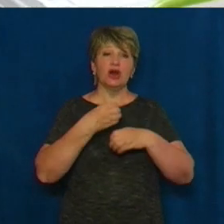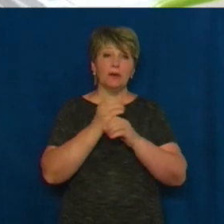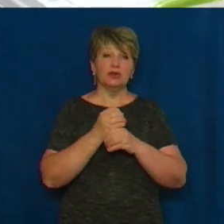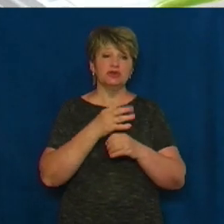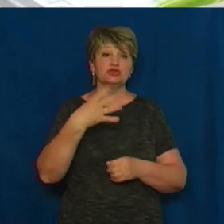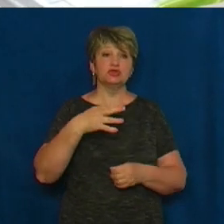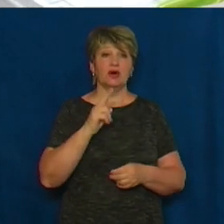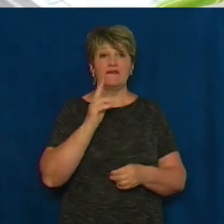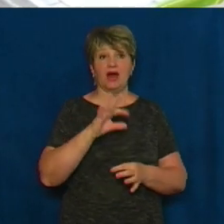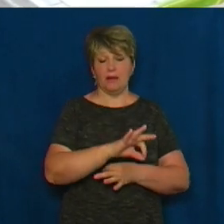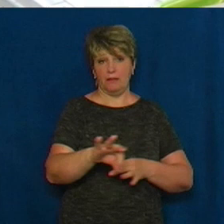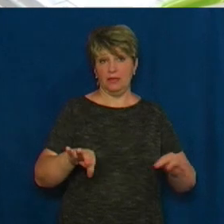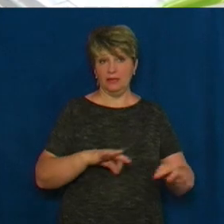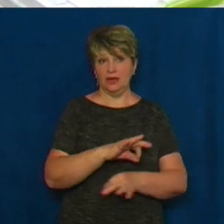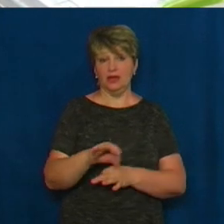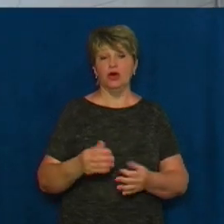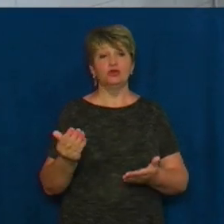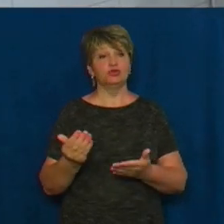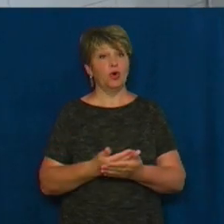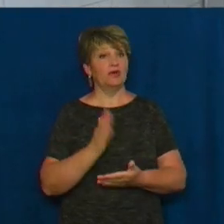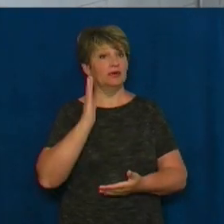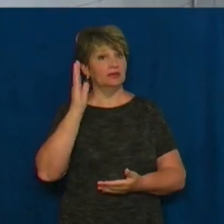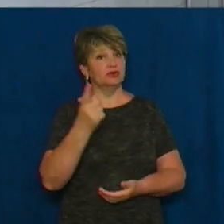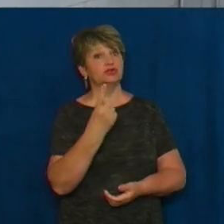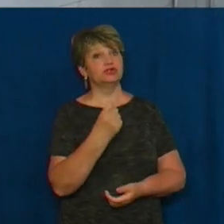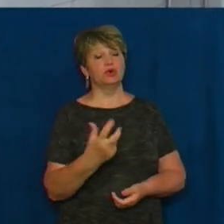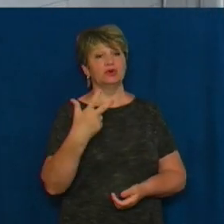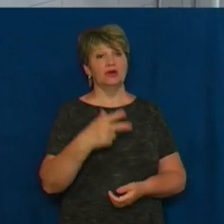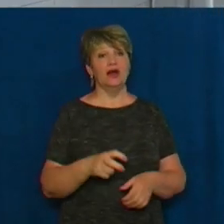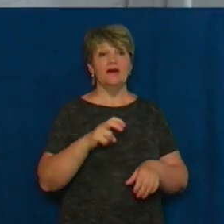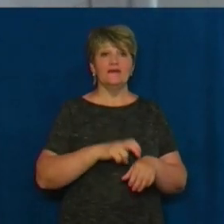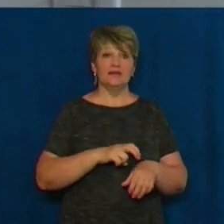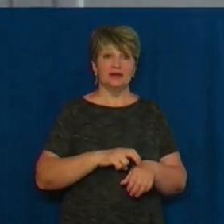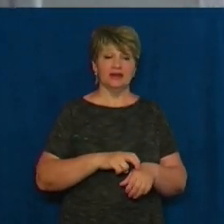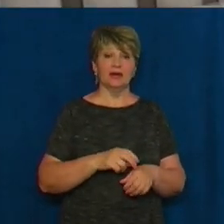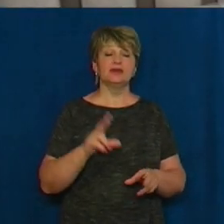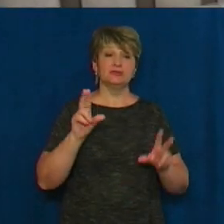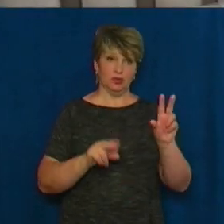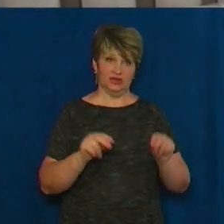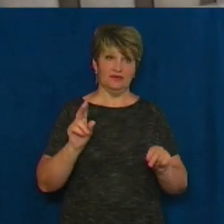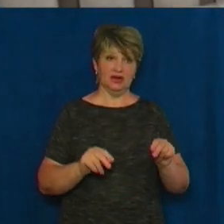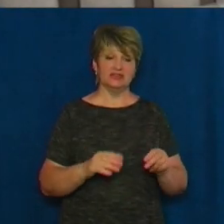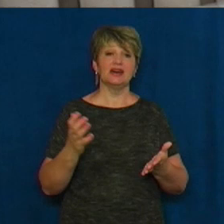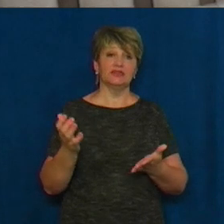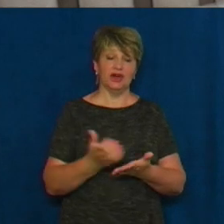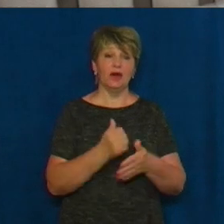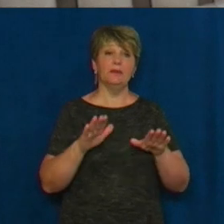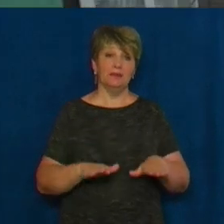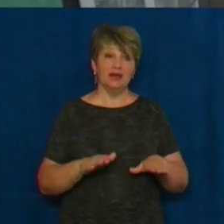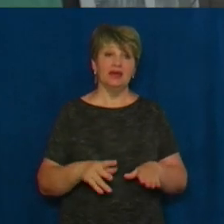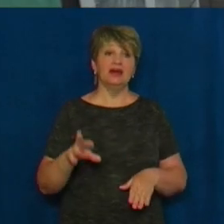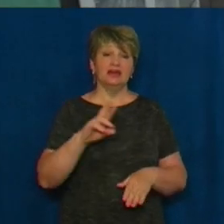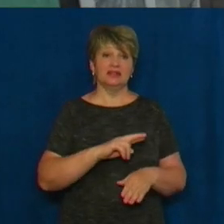квадратних метрів, нова має бути – 130. Там лікар Віктор Гапоненко сподівається, що знайдеться місце і для